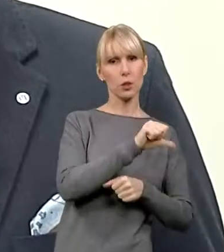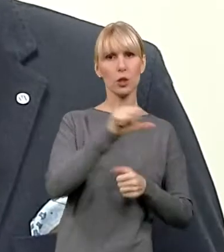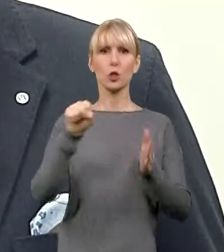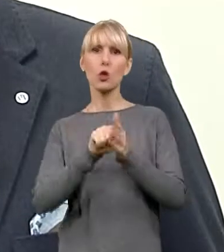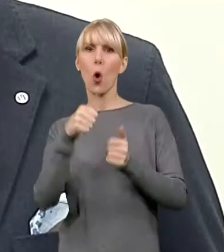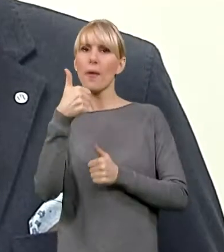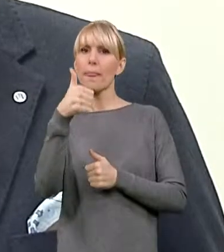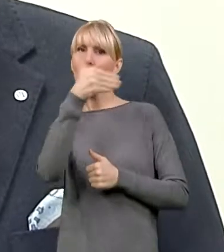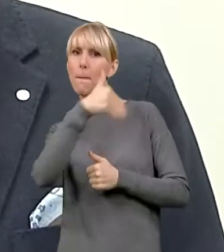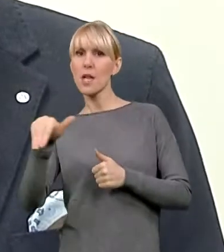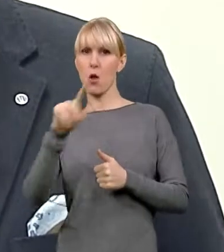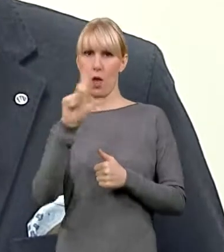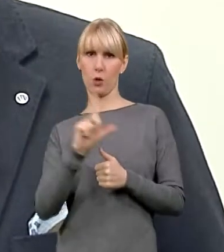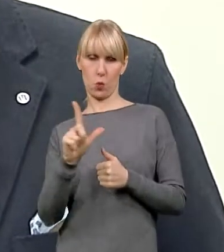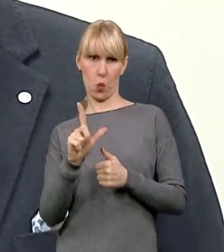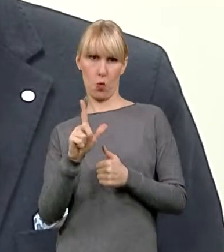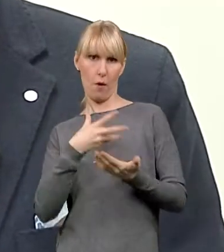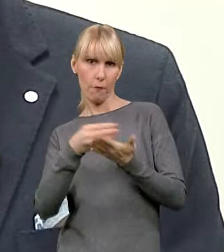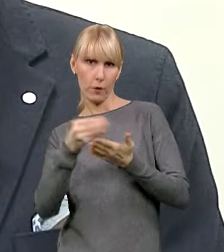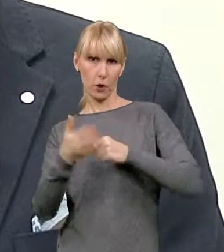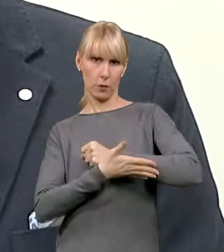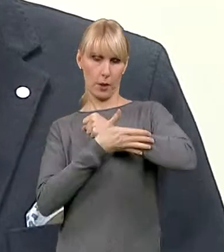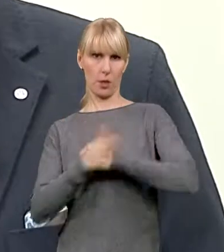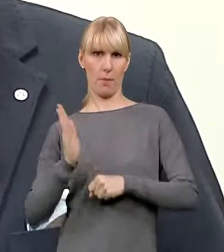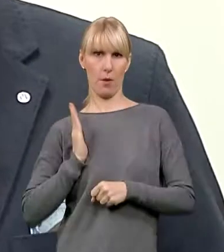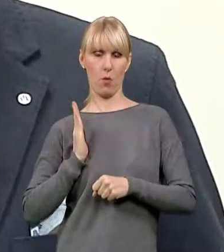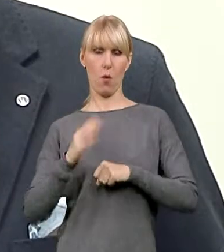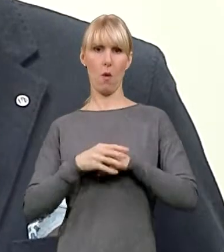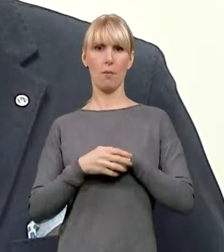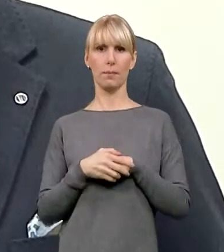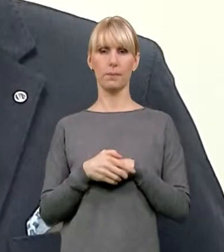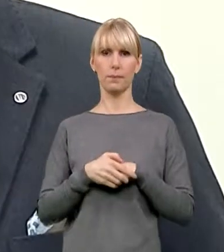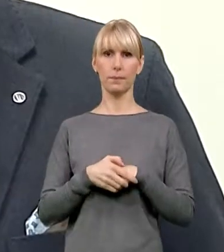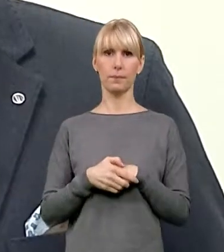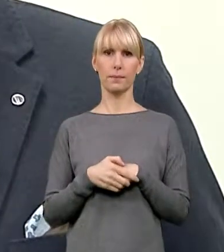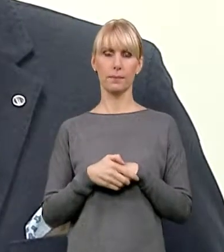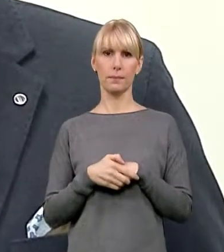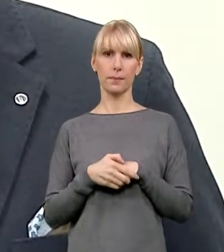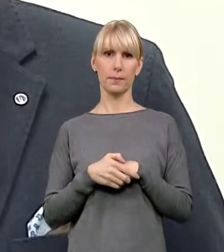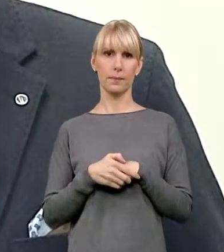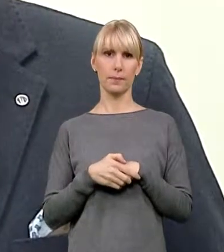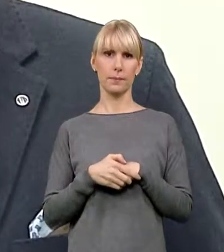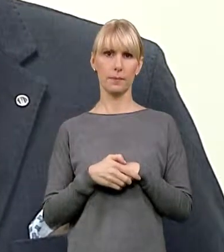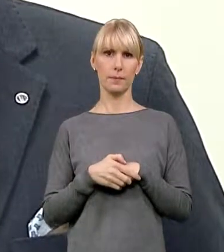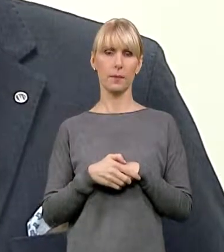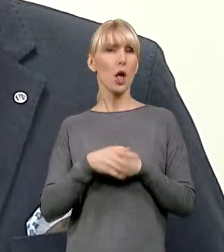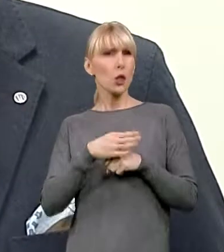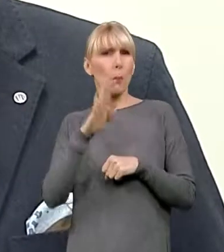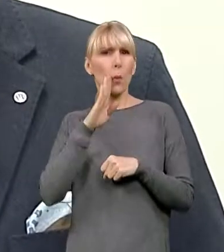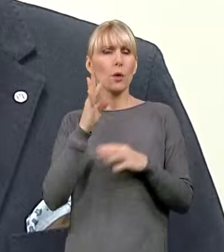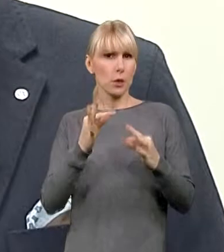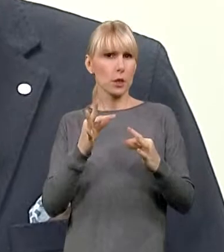I ta nowa perspektywa, jej głównym założeniem jest wsparcie małych i o podobnych kwotach takie wsparcie będzie mogło